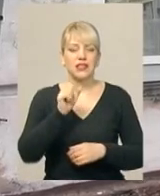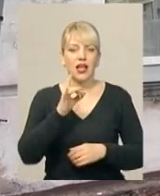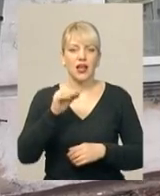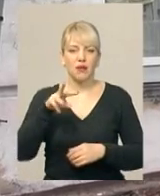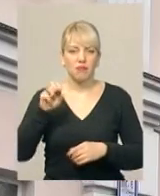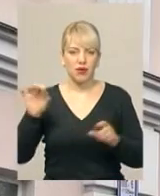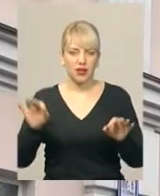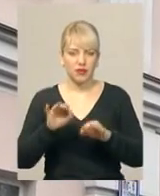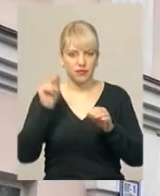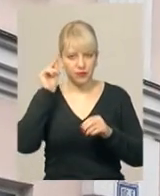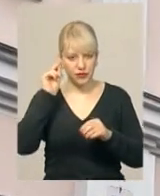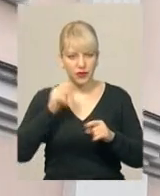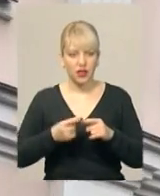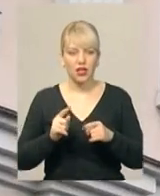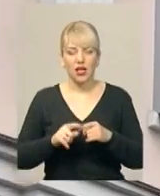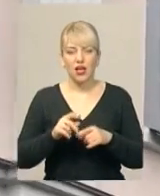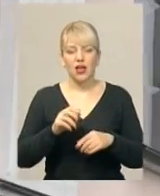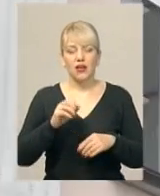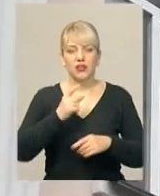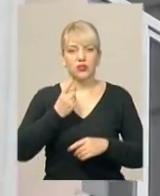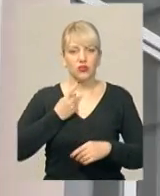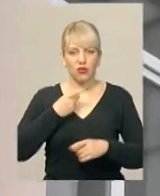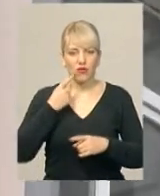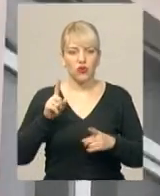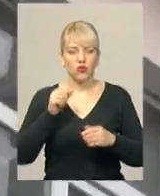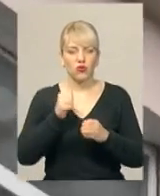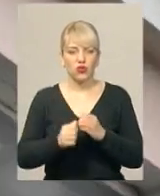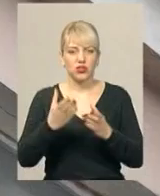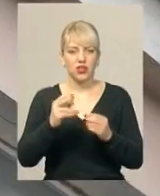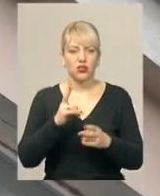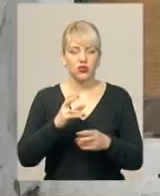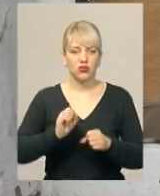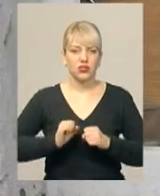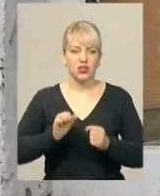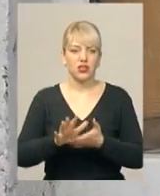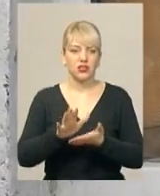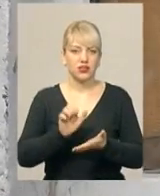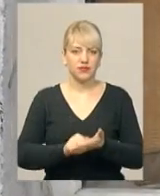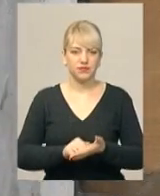Не на камеру чоловік, який дивиться за будівлею, каже, чи не щодня хтось намагається його понівичити.